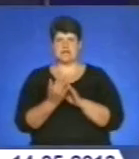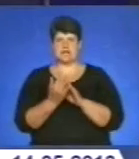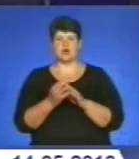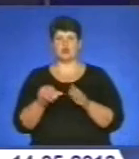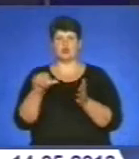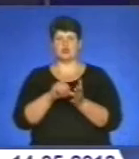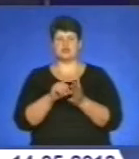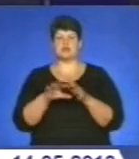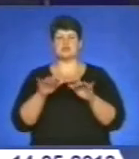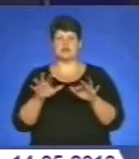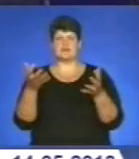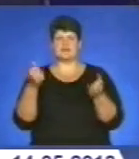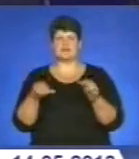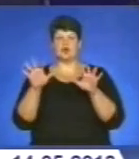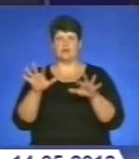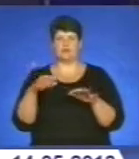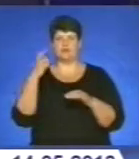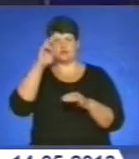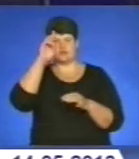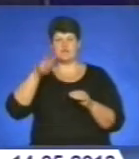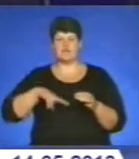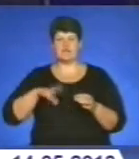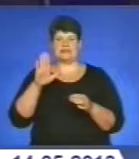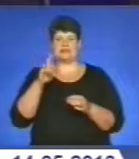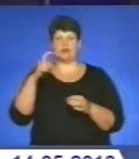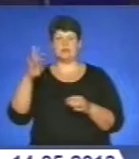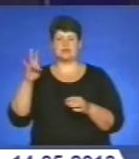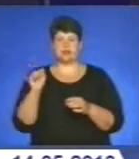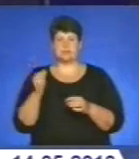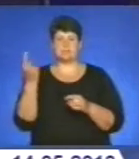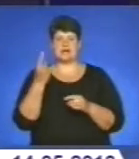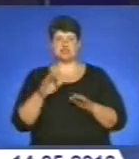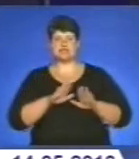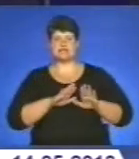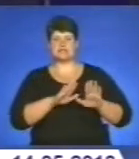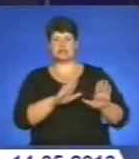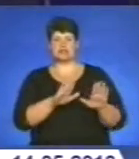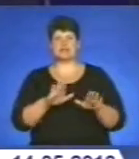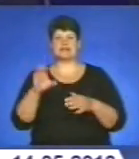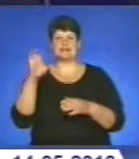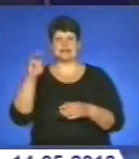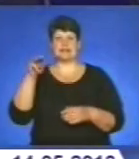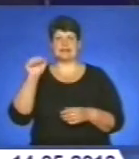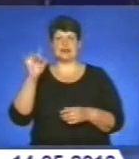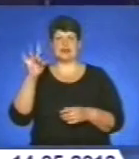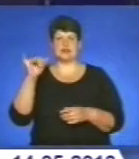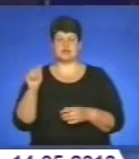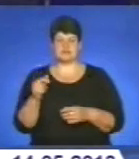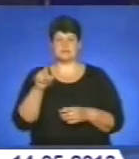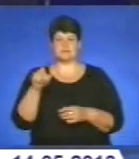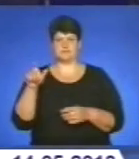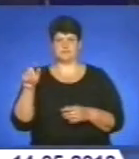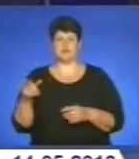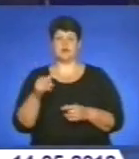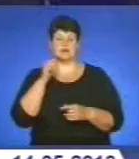облдержадміністрації Валентин Хоптян, перший заступник голови обласної ради Сергій Тарашевський, а також краяни. Детальніше про це у